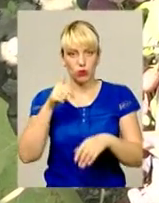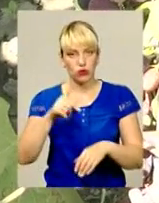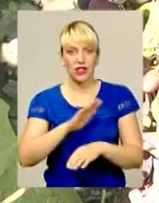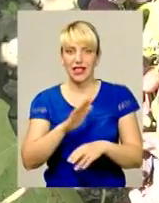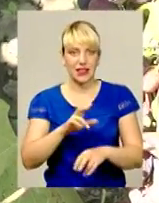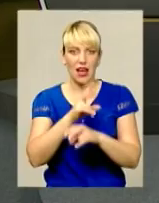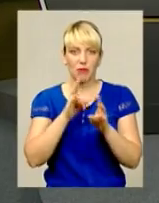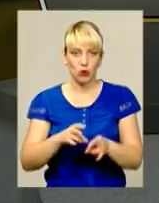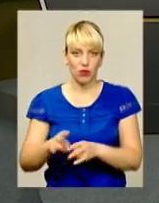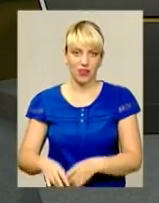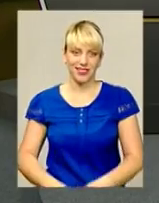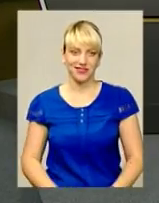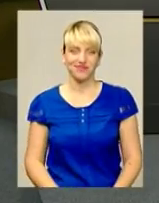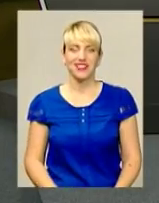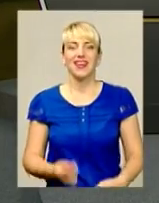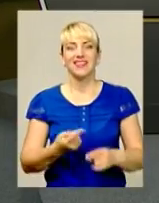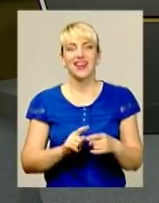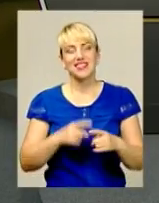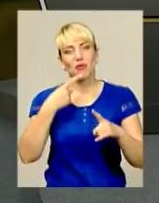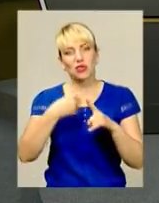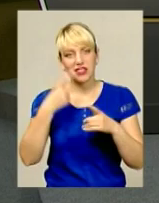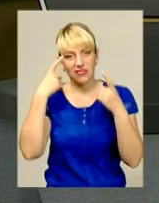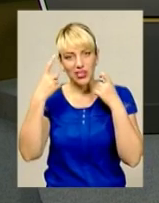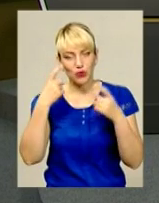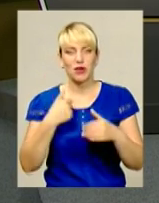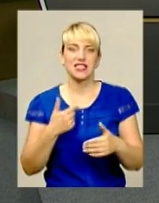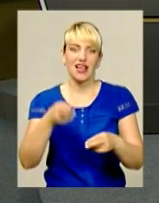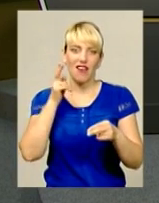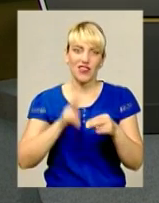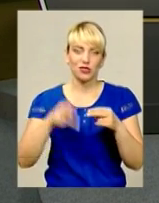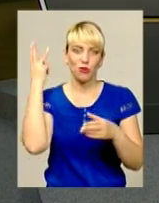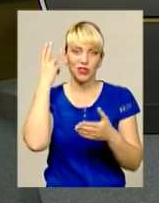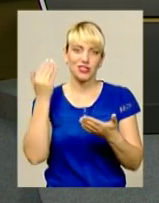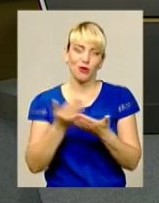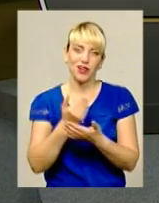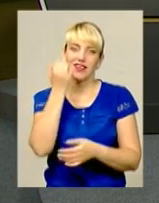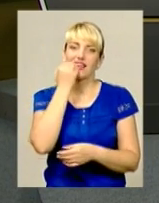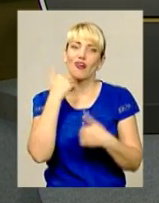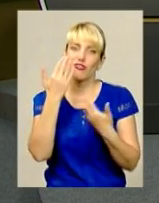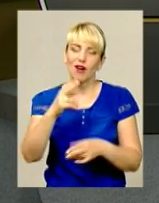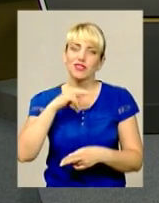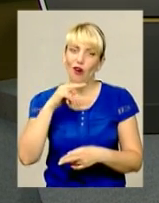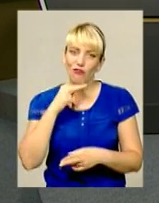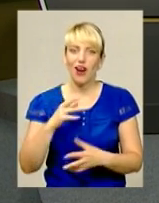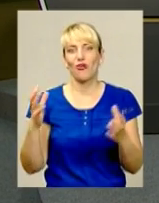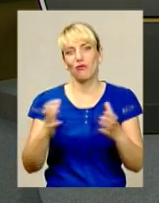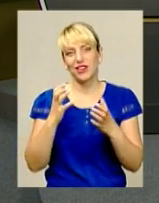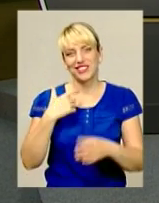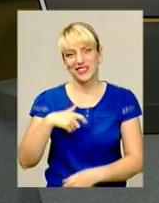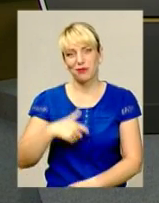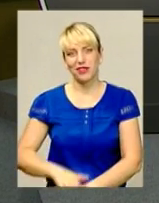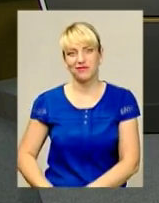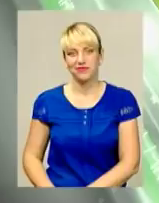бідувати. І на цій позитивній інформації ми завершуємо подільську панораму. Дякуємо вам за увагу і бережіть себе.